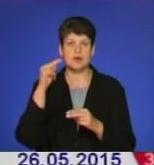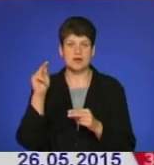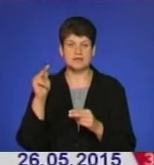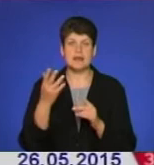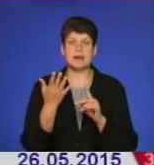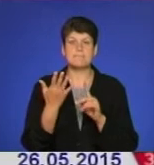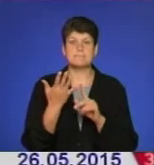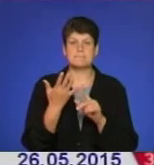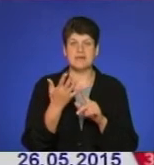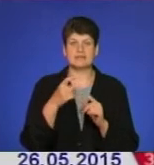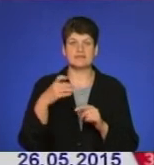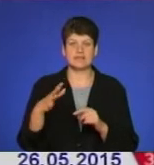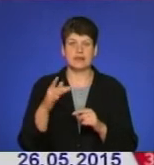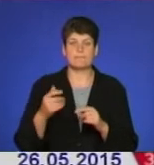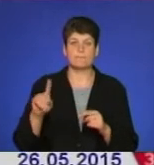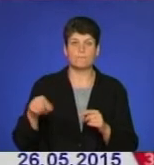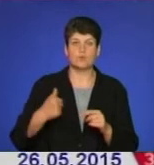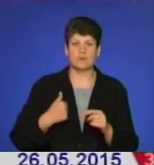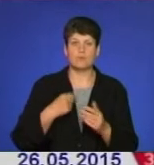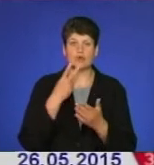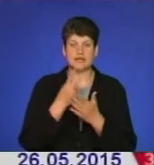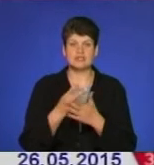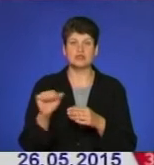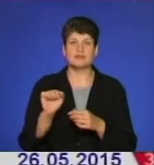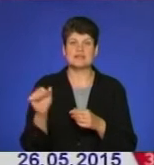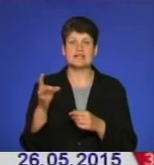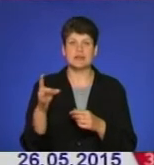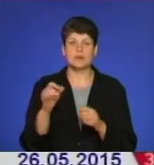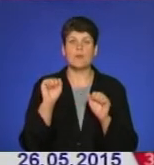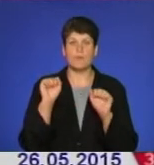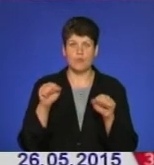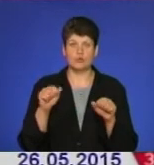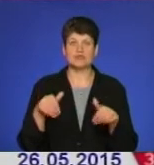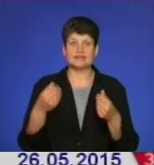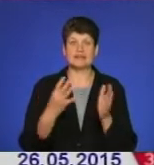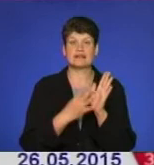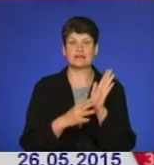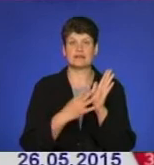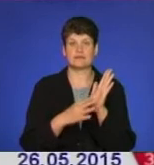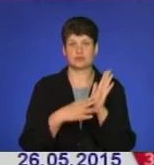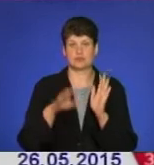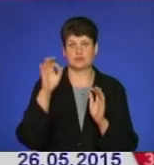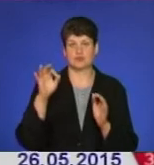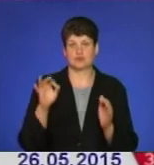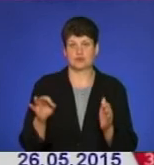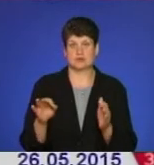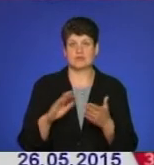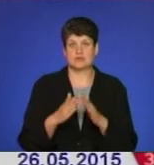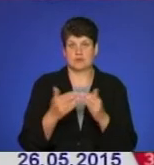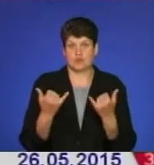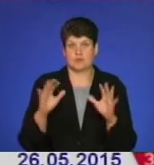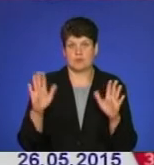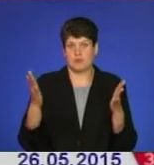П'ята хвиля мобілізації за два місяці показала, що Теребовлянський район може вже дати 90% станом на сьогоднішній момент.